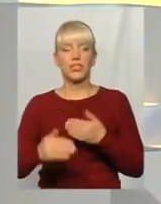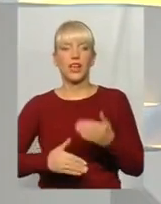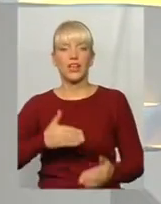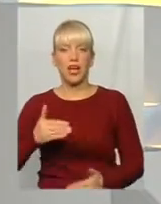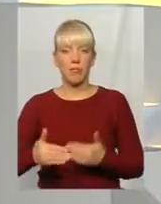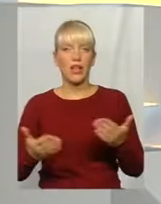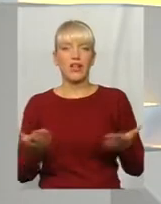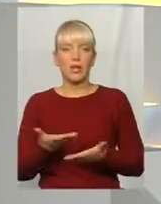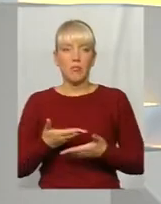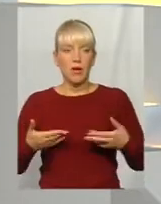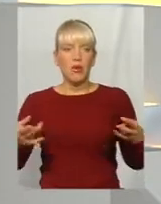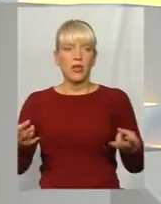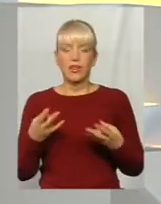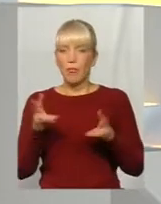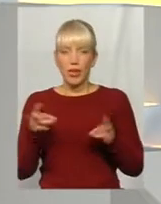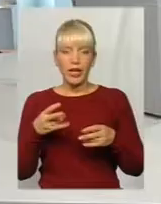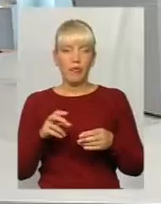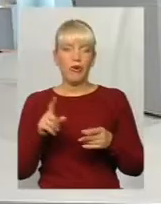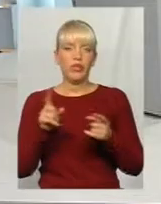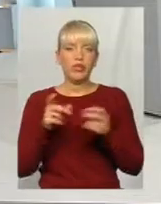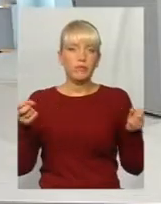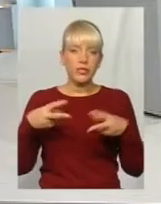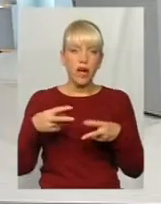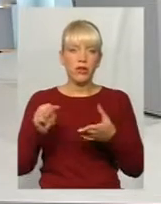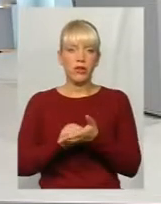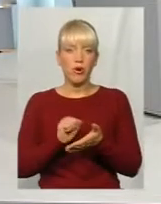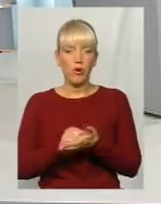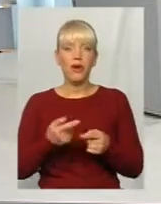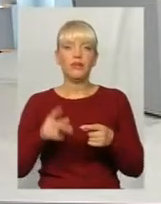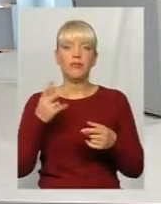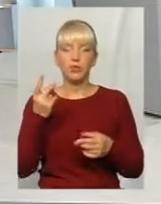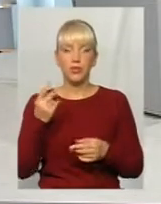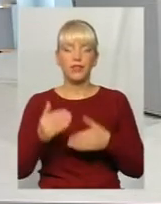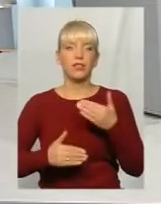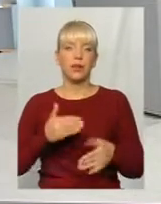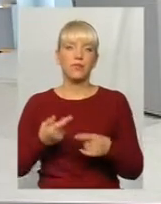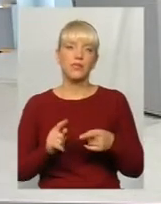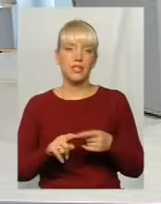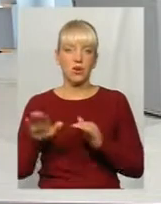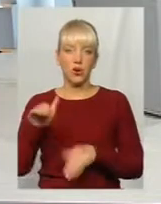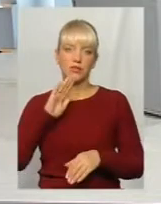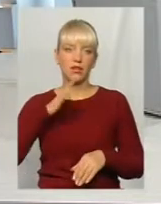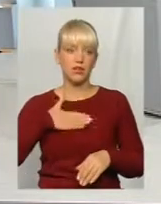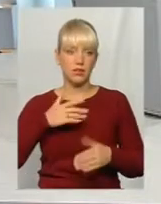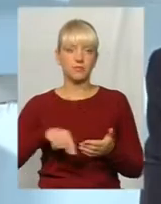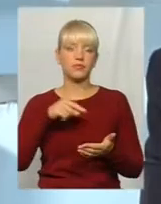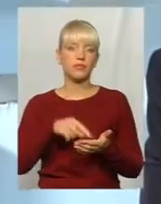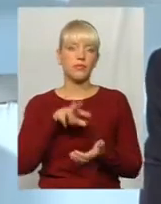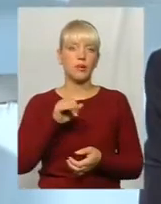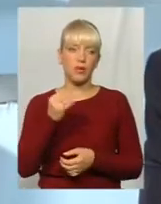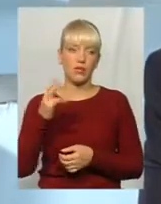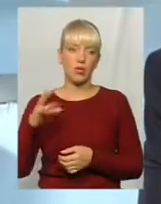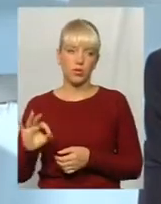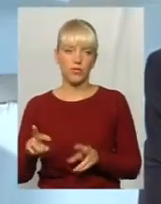який не потребує нових нормативних агентів. Другий етап, в якому ми зацікавлені, це оренда нашого комунального майна. Так само